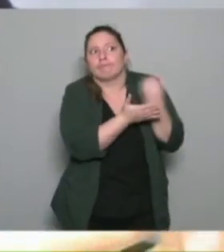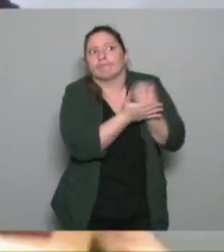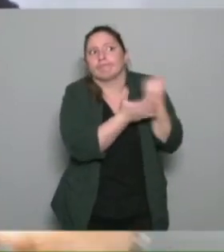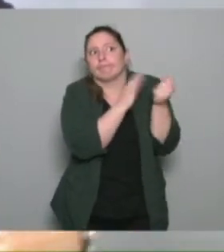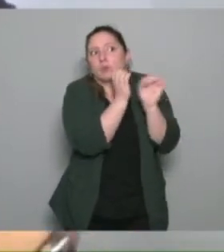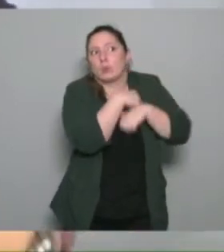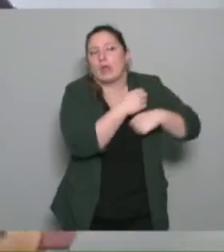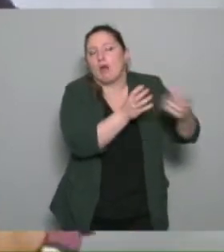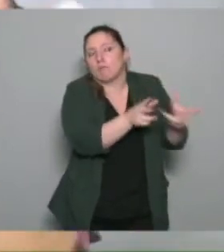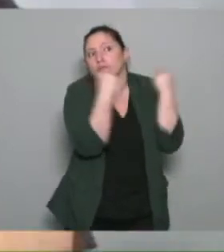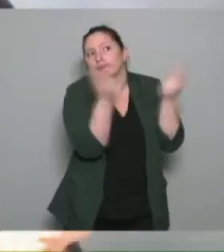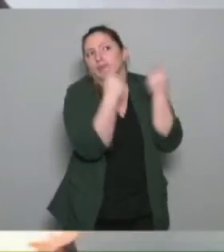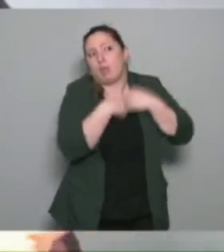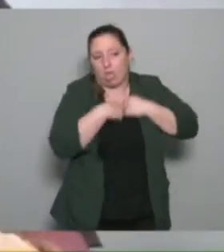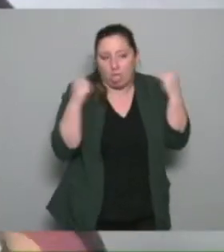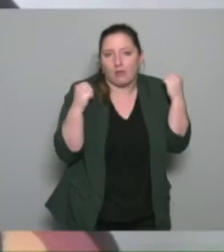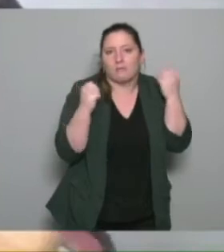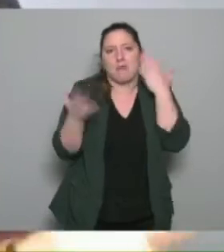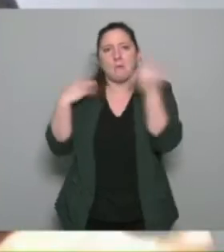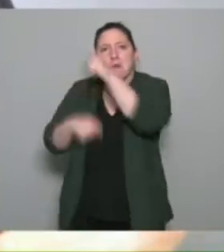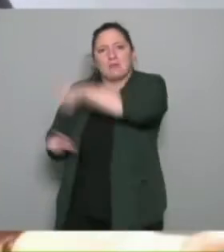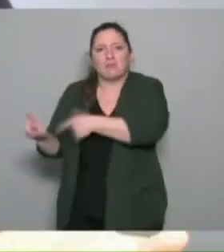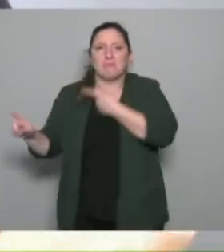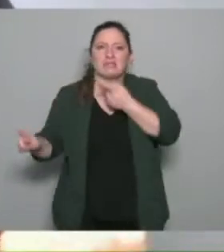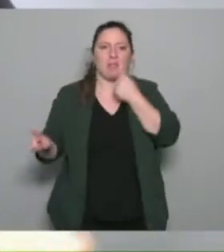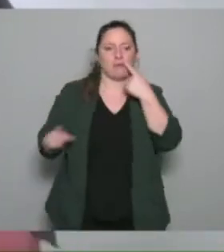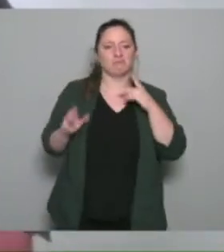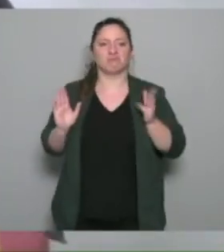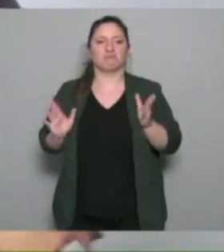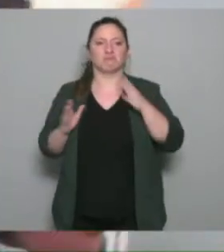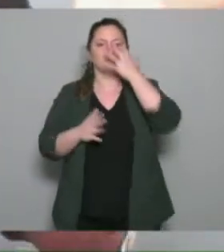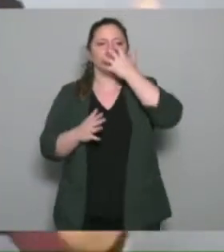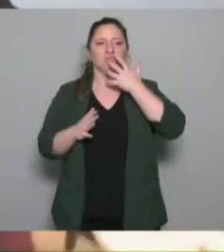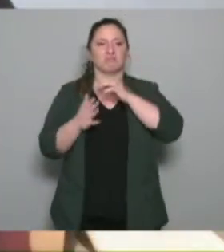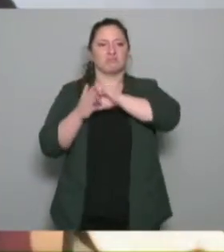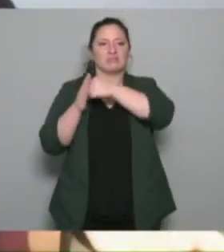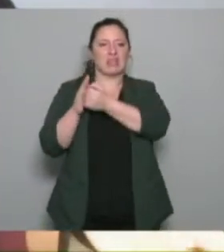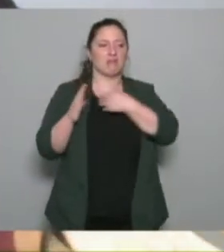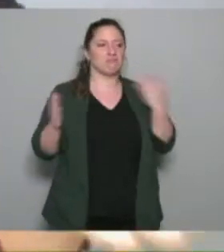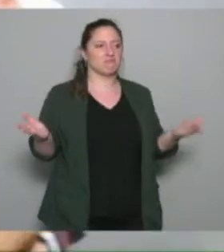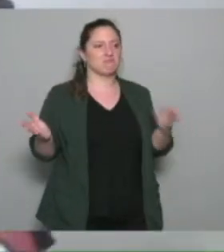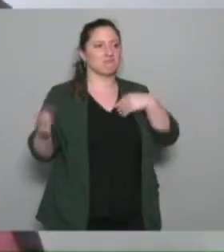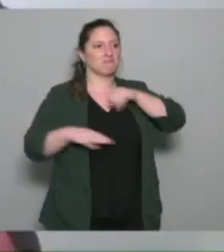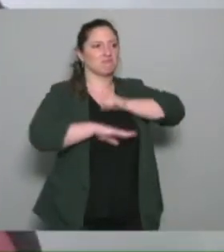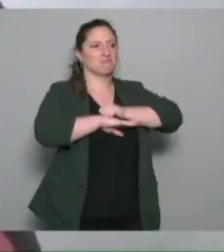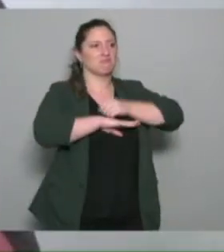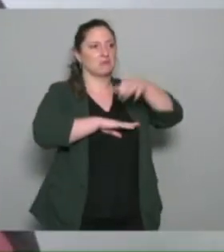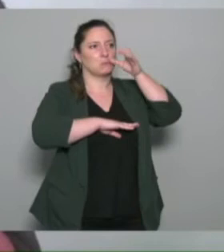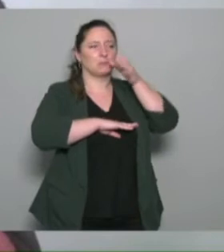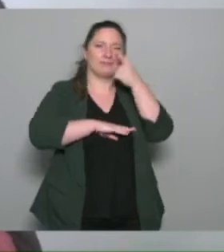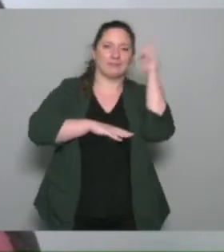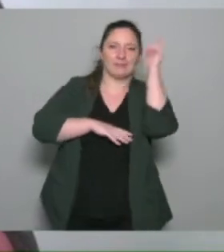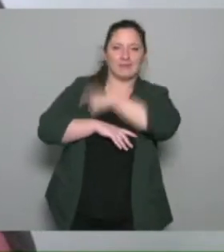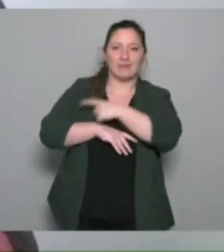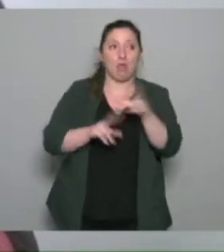donc nous par exemple après une séance la séance typique à Buenos Aires c'était une heure d'activité physique plus une demi-heure